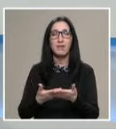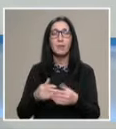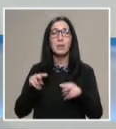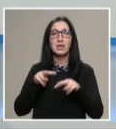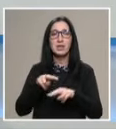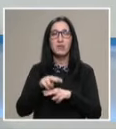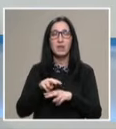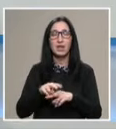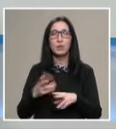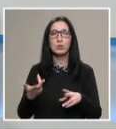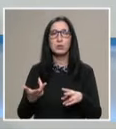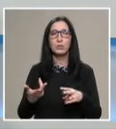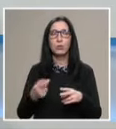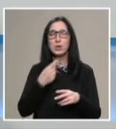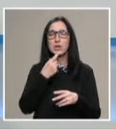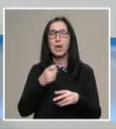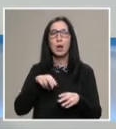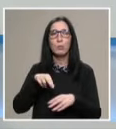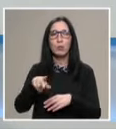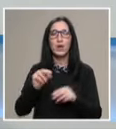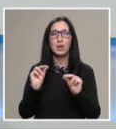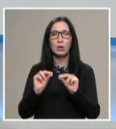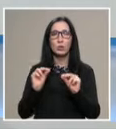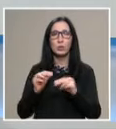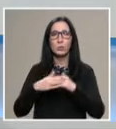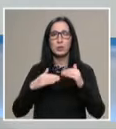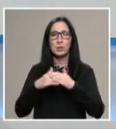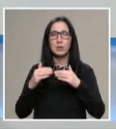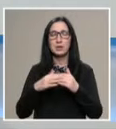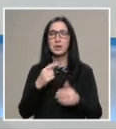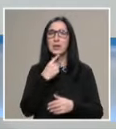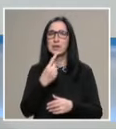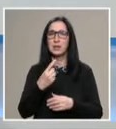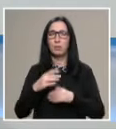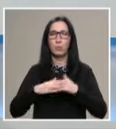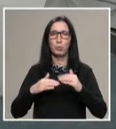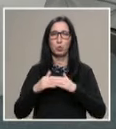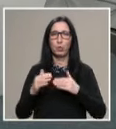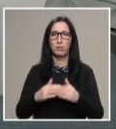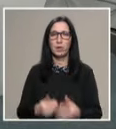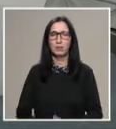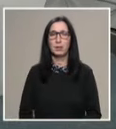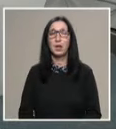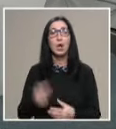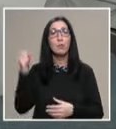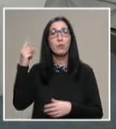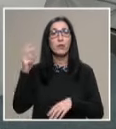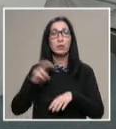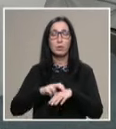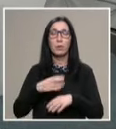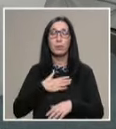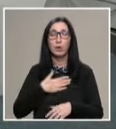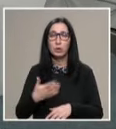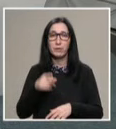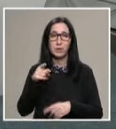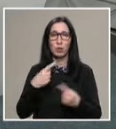свидетелство за проведен курс по специализирана езикова подготовка. Професор Дескалов, аз ви